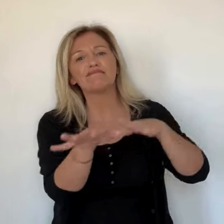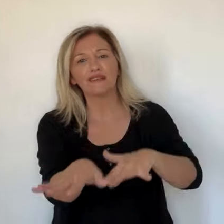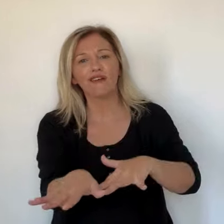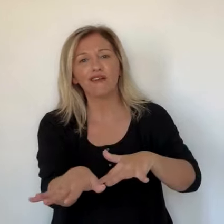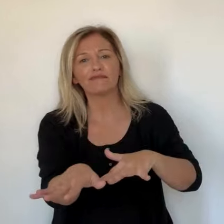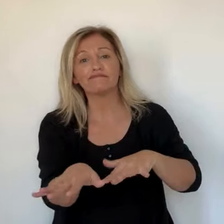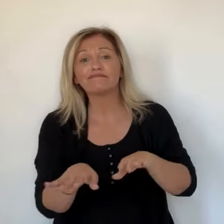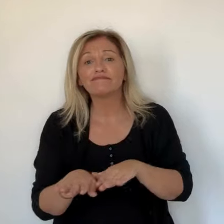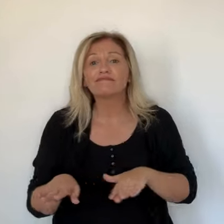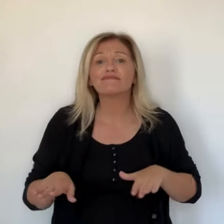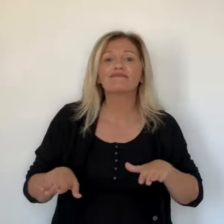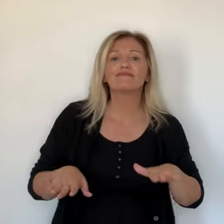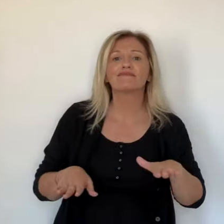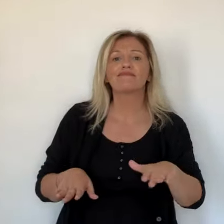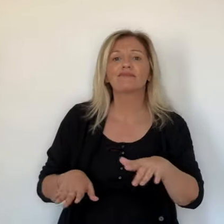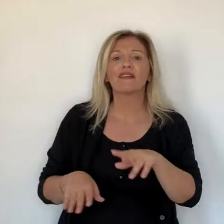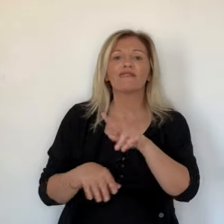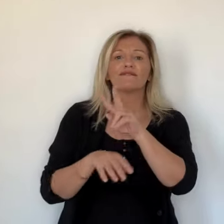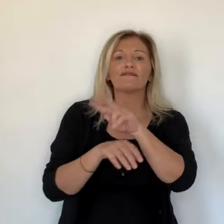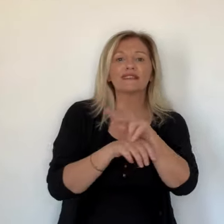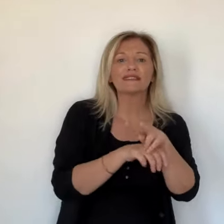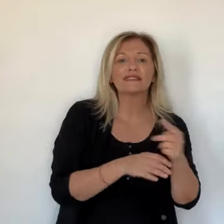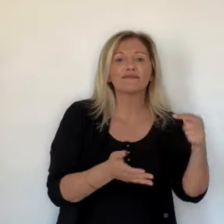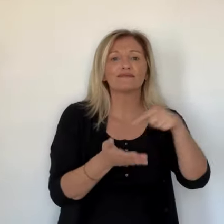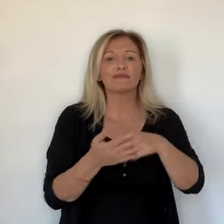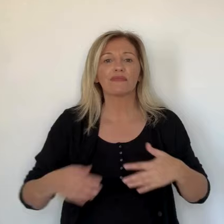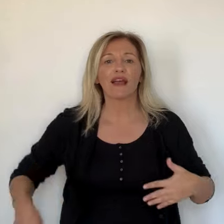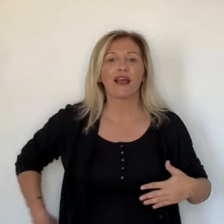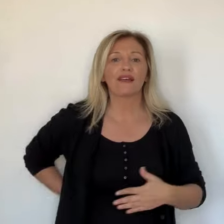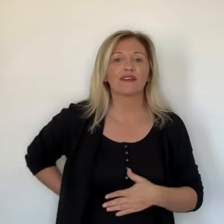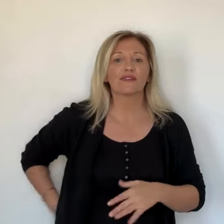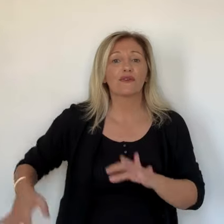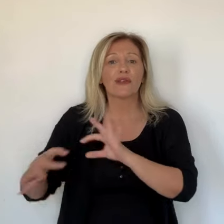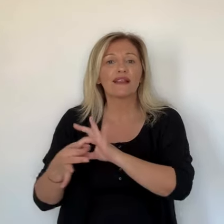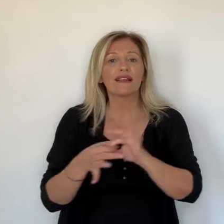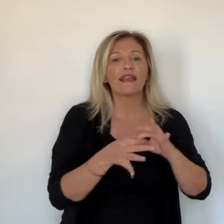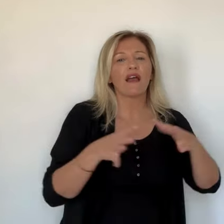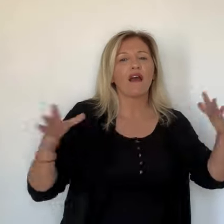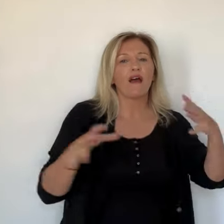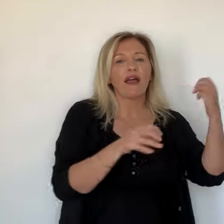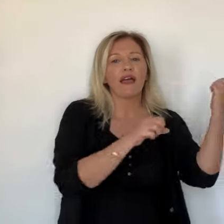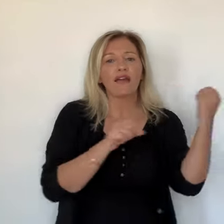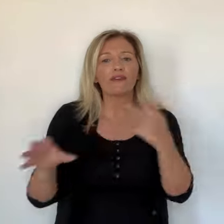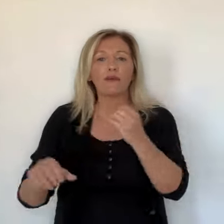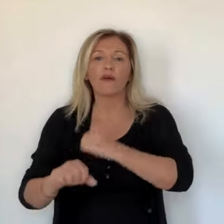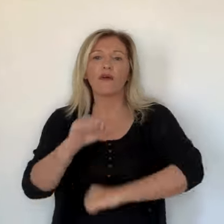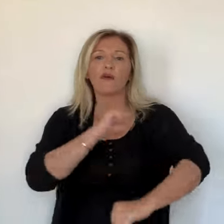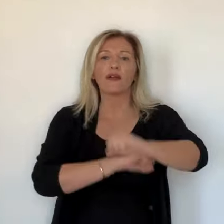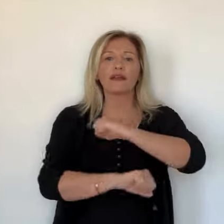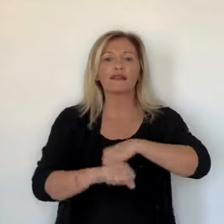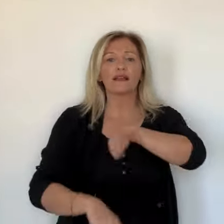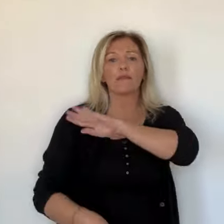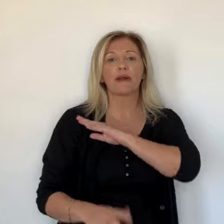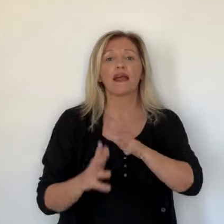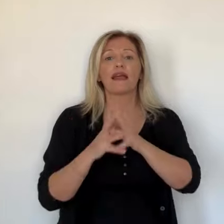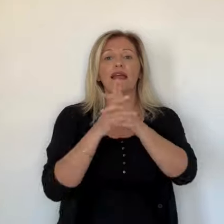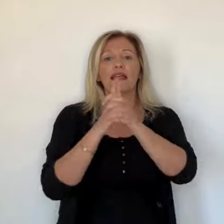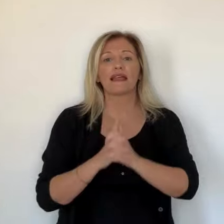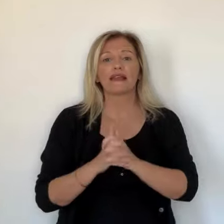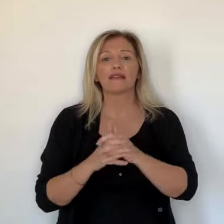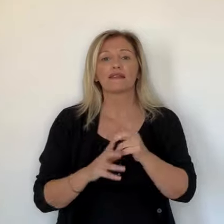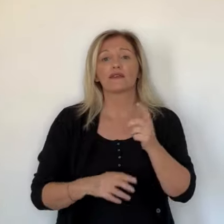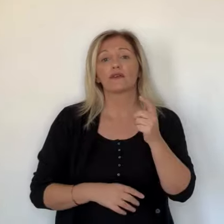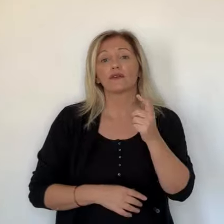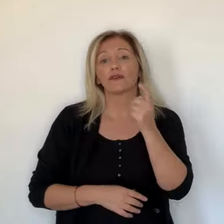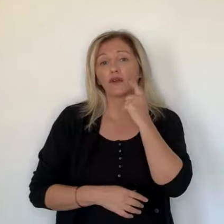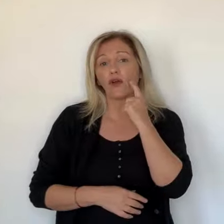la cause des migrants lui était chère. De la même façon, sa visite à Ajaccio sera liée au colloque organisé par l'église de Corse sur le thème de